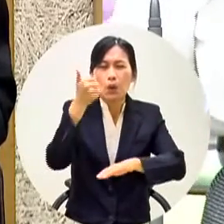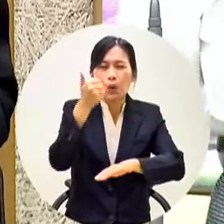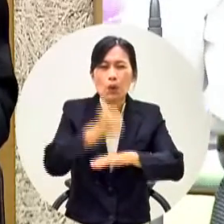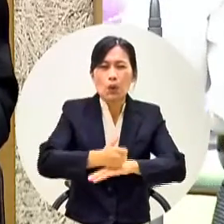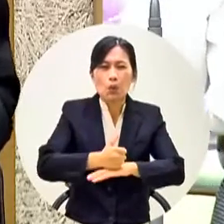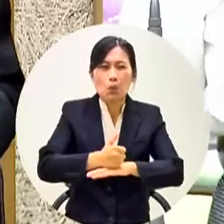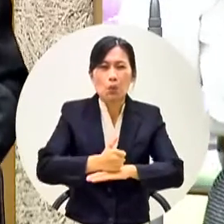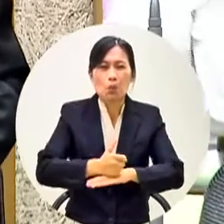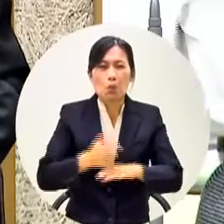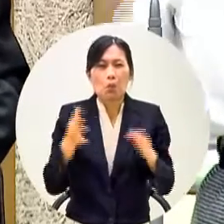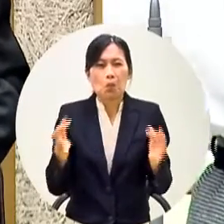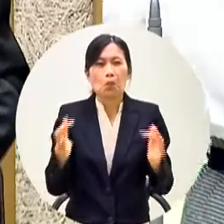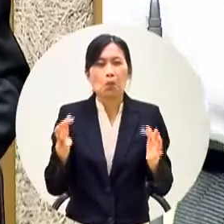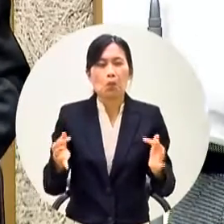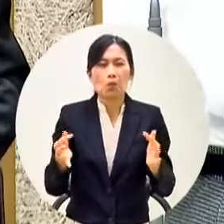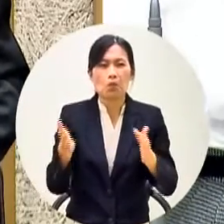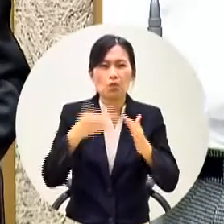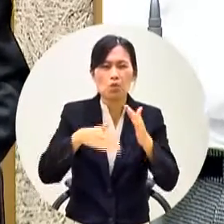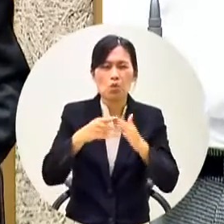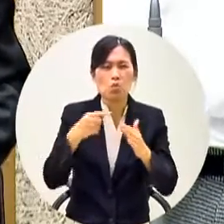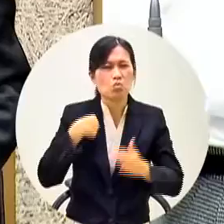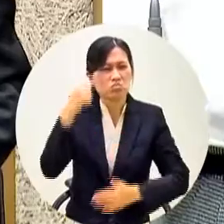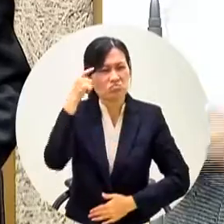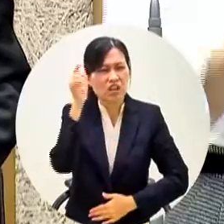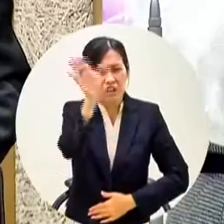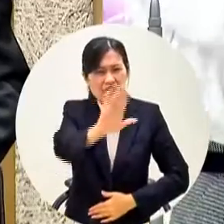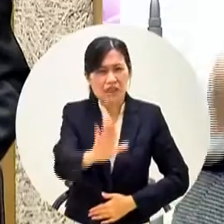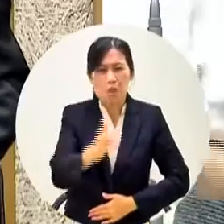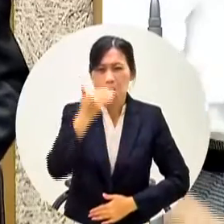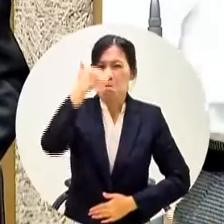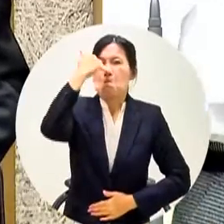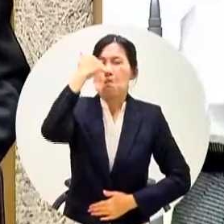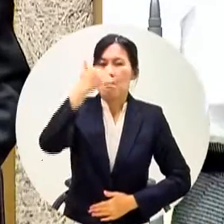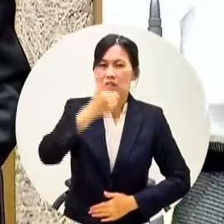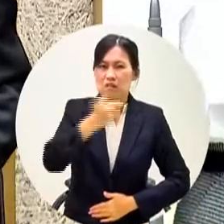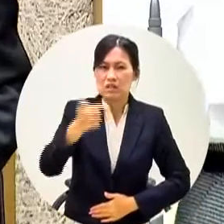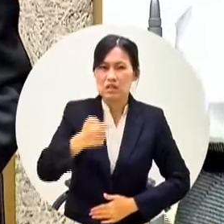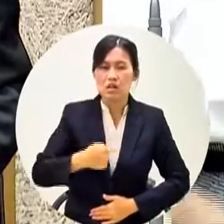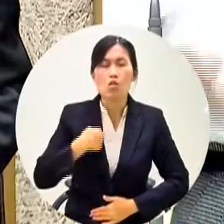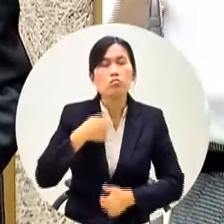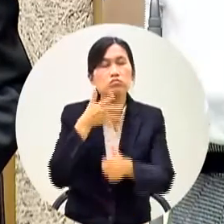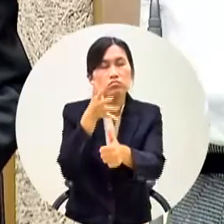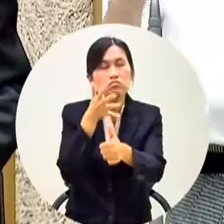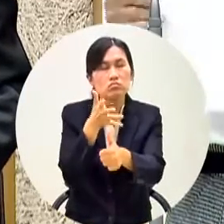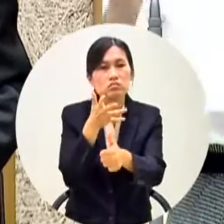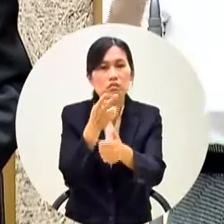這個態度非常的傲慢我請教你這個雙語的實驗計畫裡面